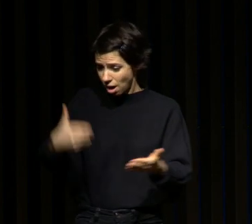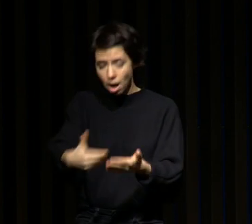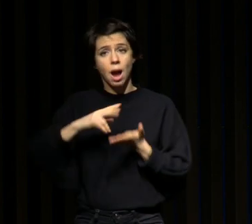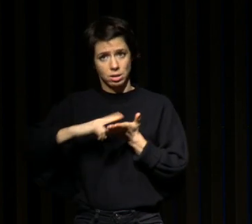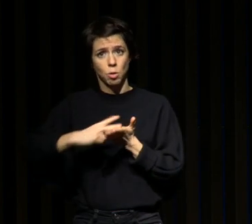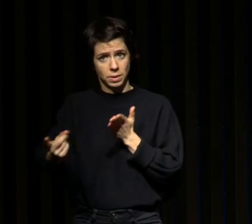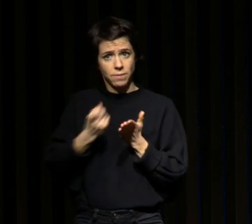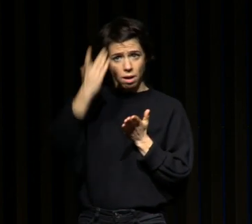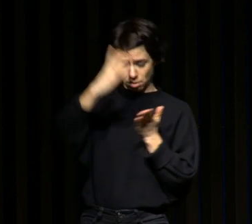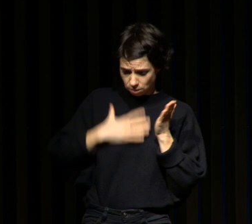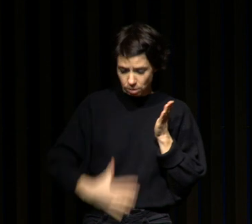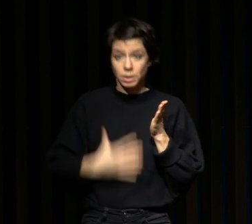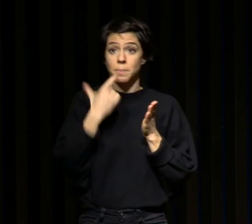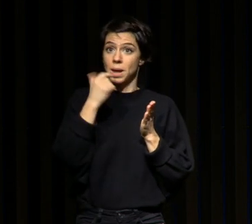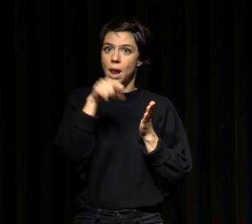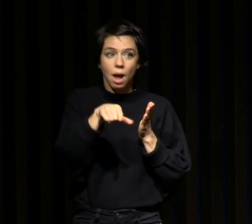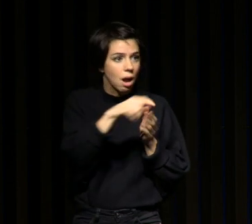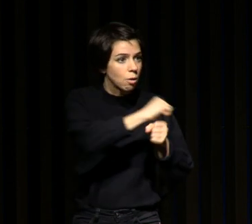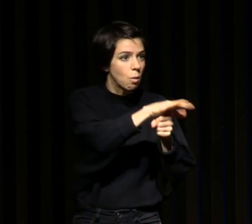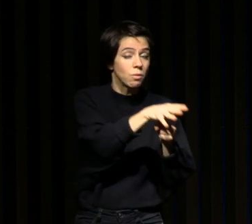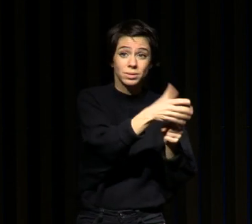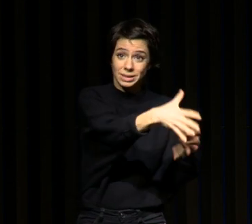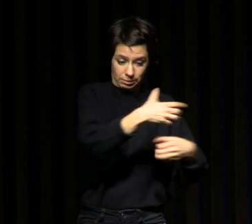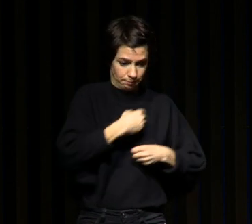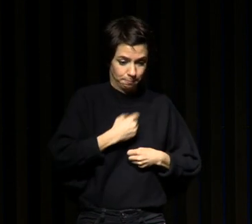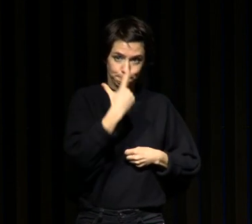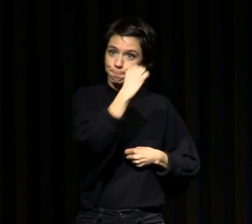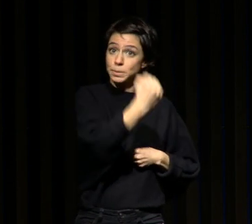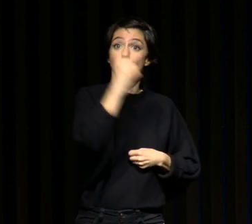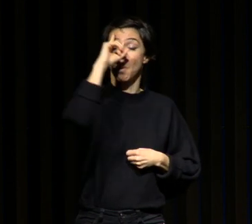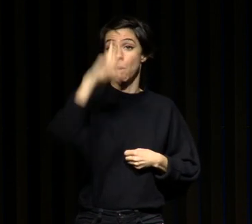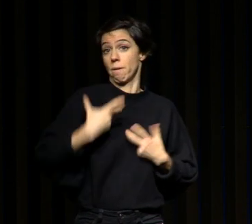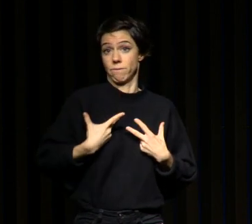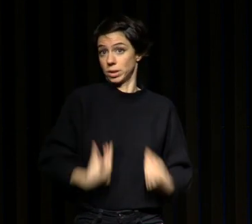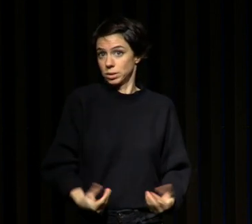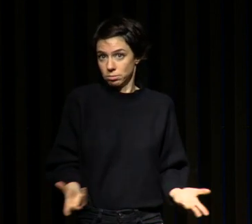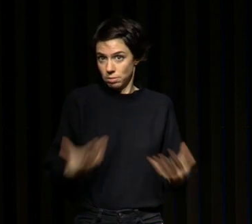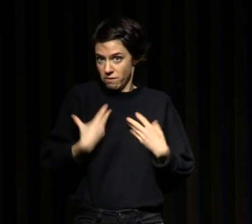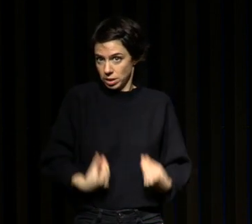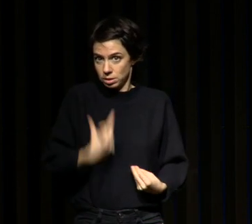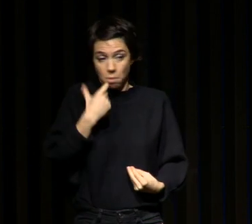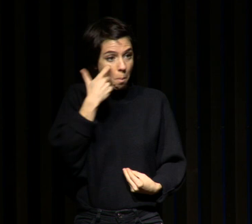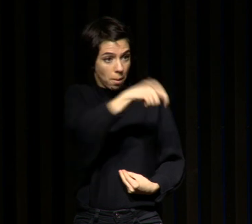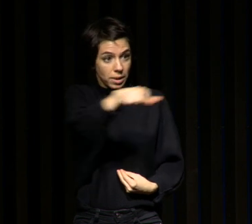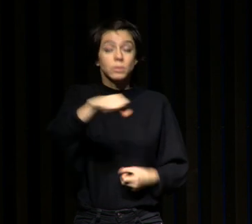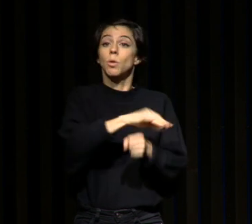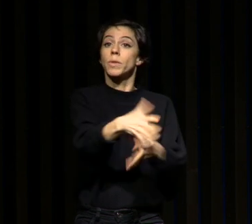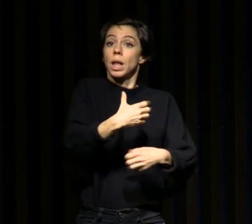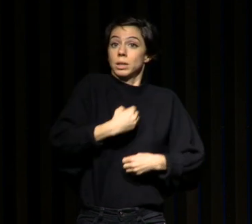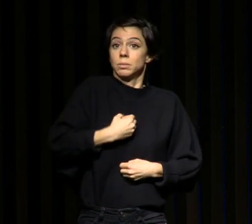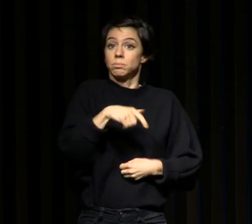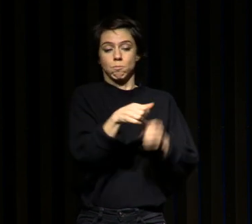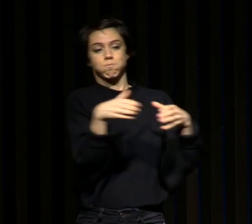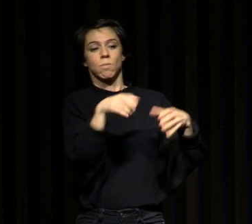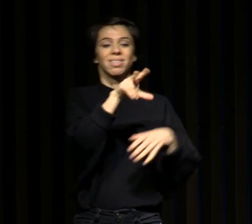couche avec le fait qu'en ayant contracté le Covid on est très fatigué il à peu près 30 à 50% de gens qui attrapent le Covid qui présentent